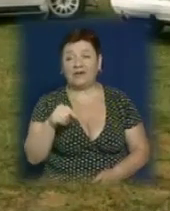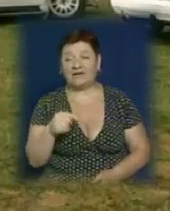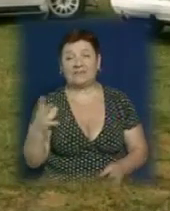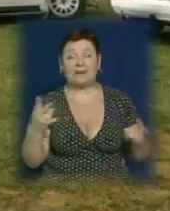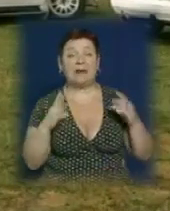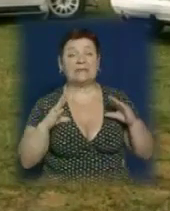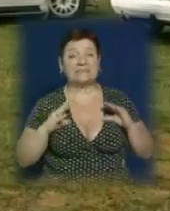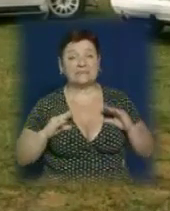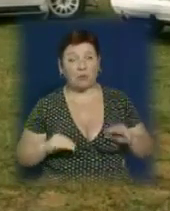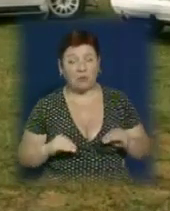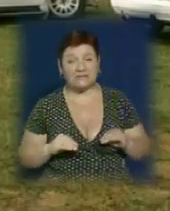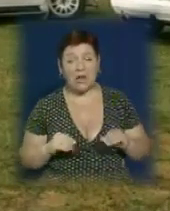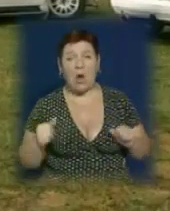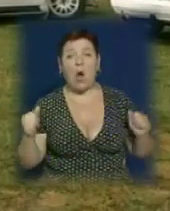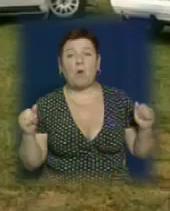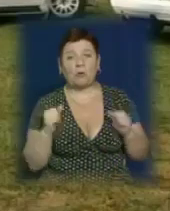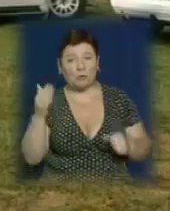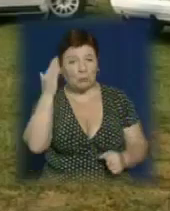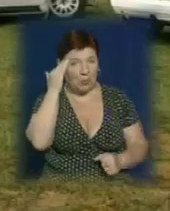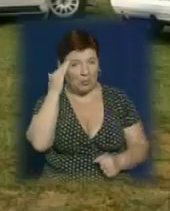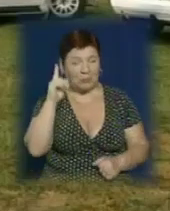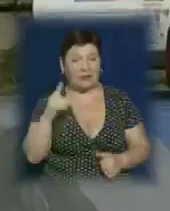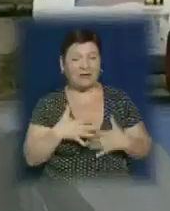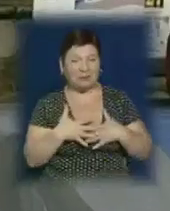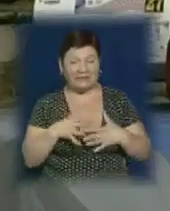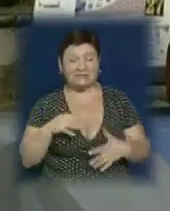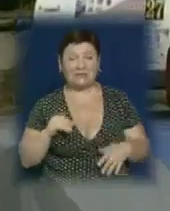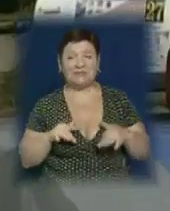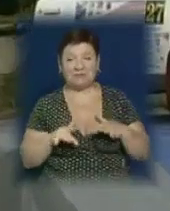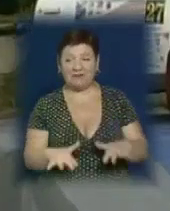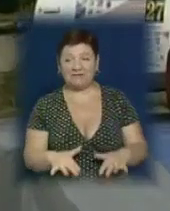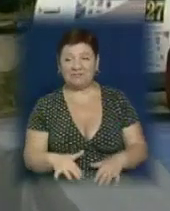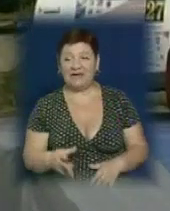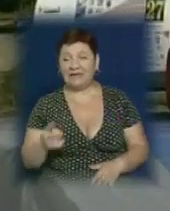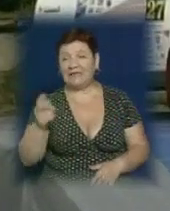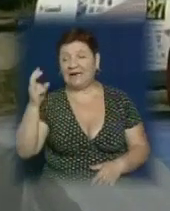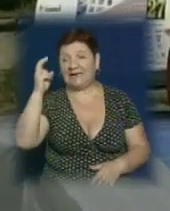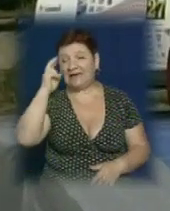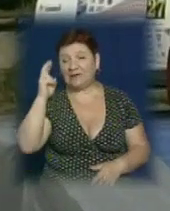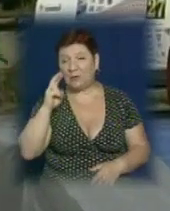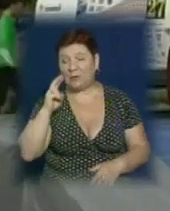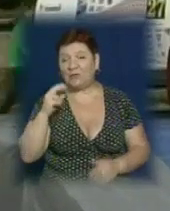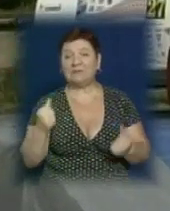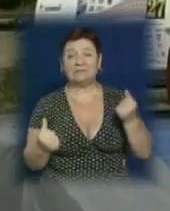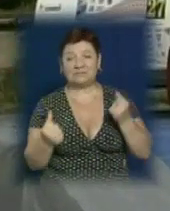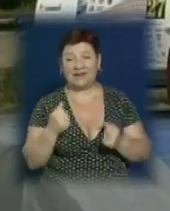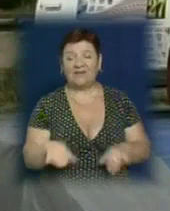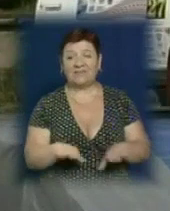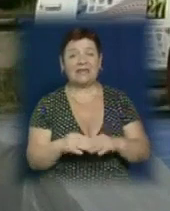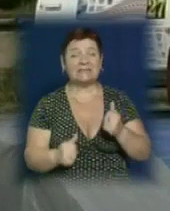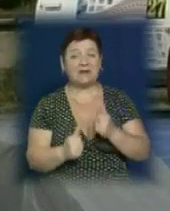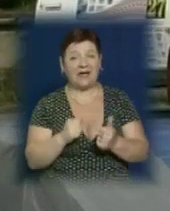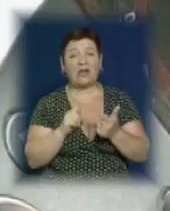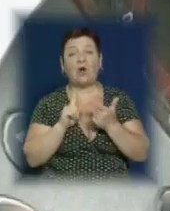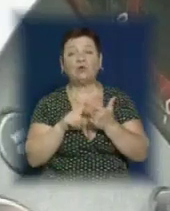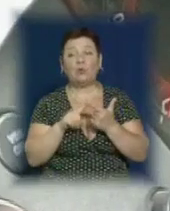заспокоїтися, мати холодну голову і робити свою справу. Для киянки Дарини Терещенко роль штурмана в таких відповідальних змаганнях друга